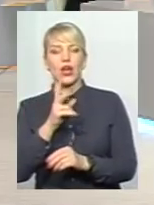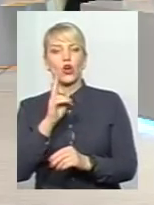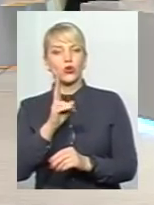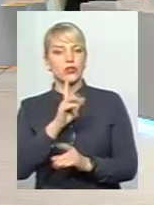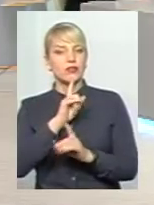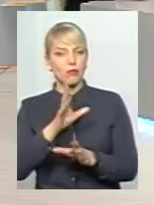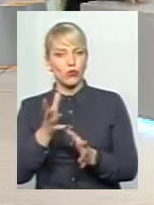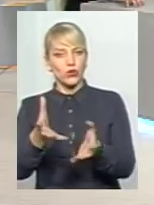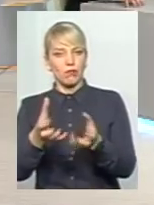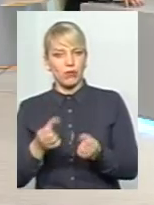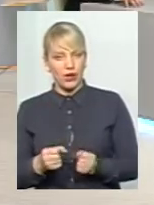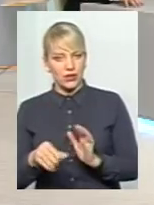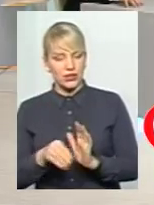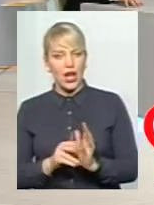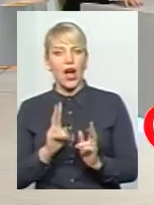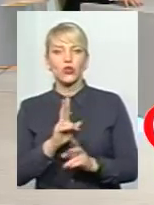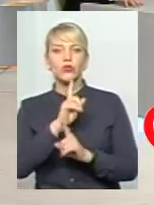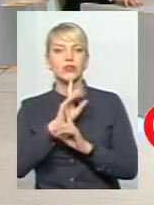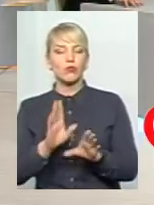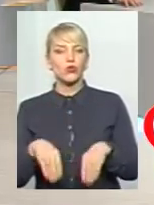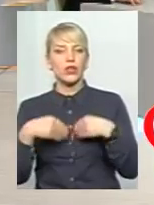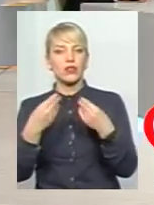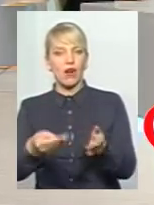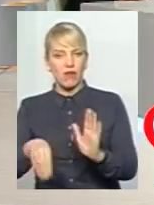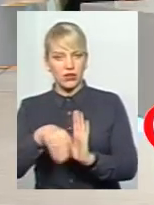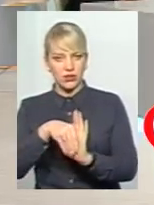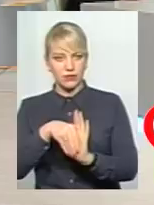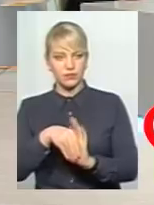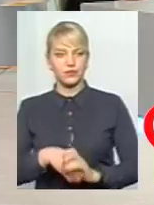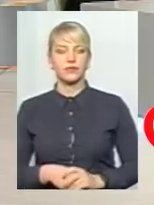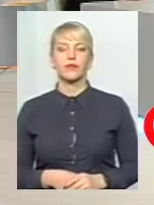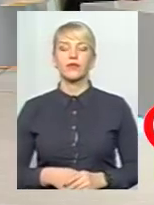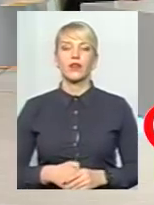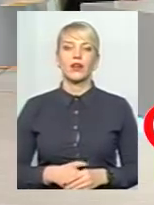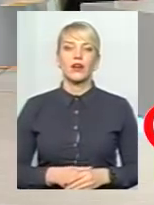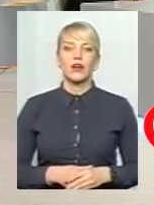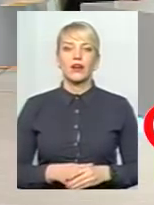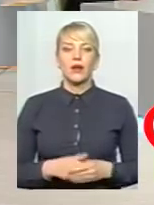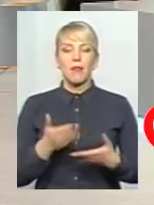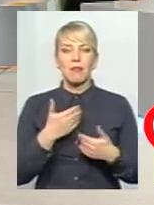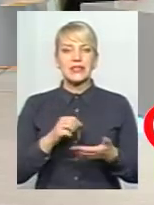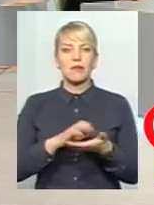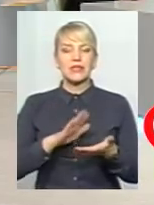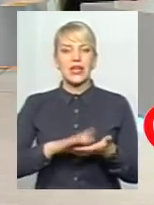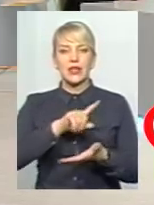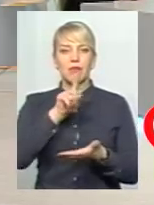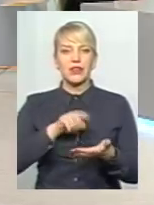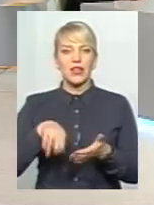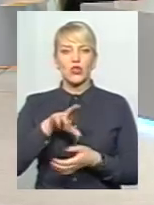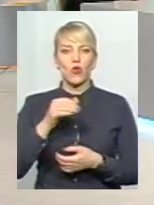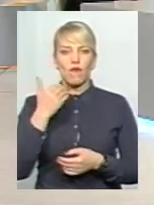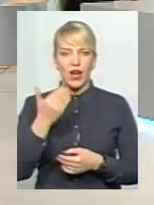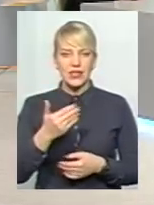умов для того, щоб давати, а інша частина не буде давати. Дякую, Олександр Сергійович. Ми записали питання до вас від